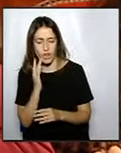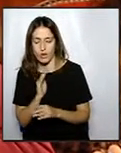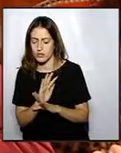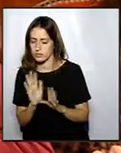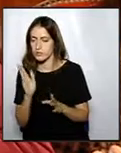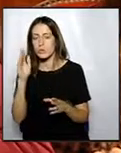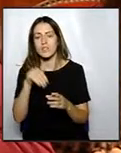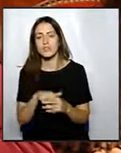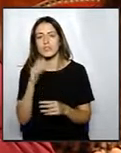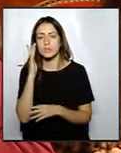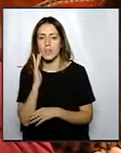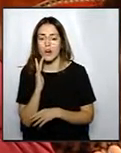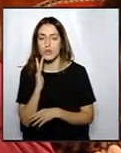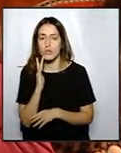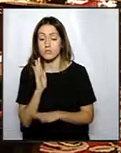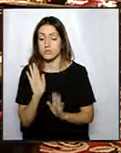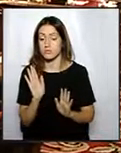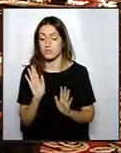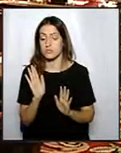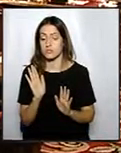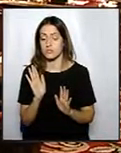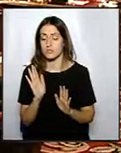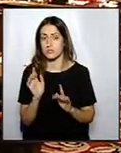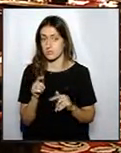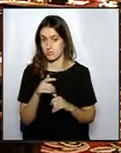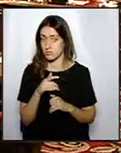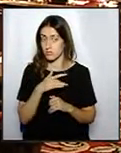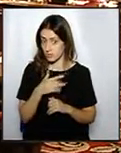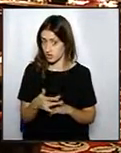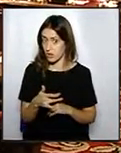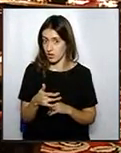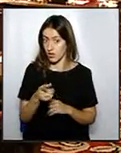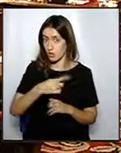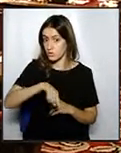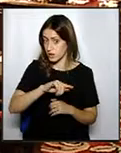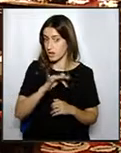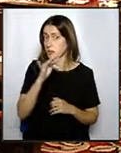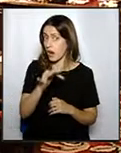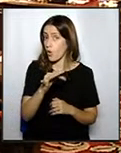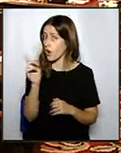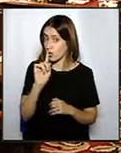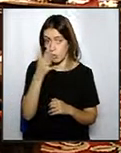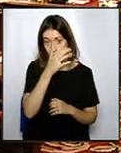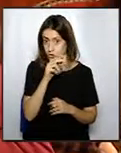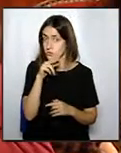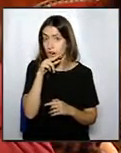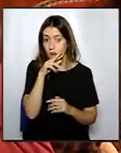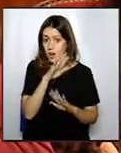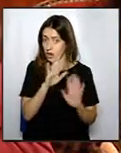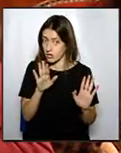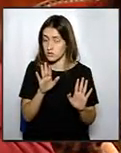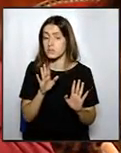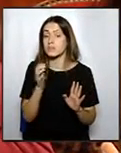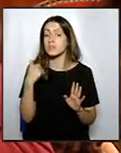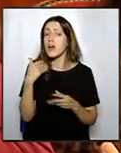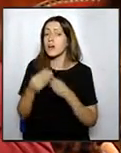passem a votació si no ja que hem permès això i vostès no tenen la paraula si no l'hi don és a ja han tingut la possibilitat de venir-ho